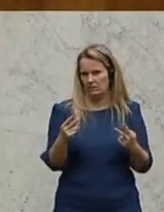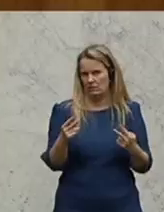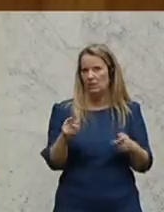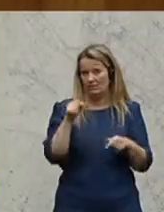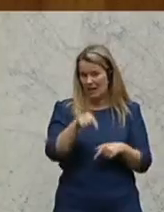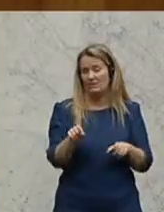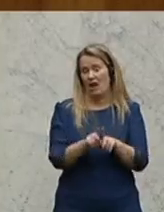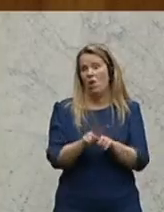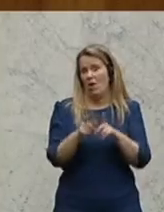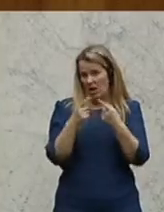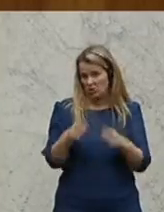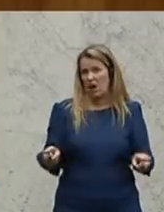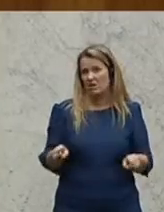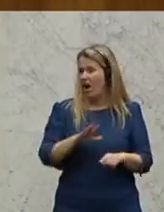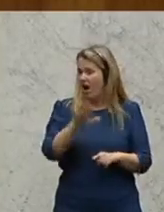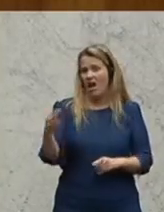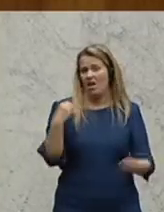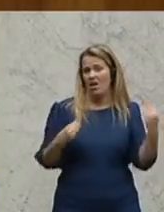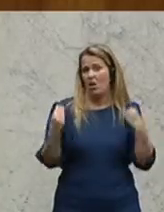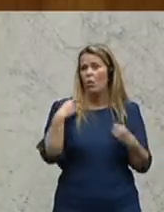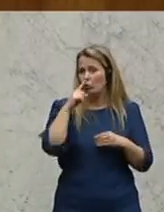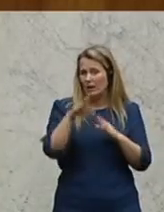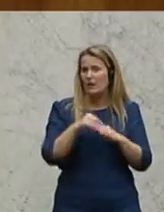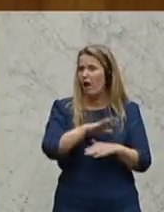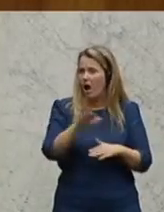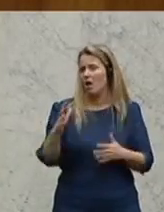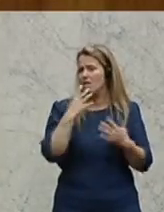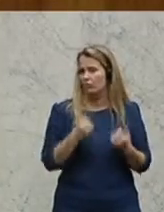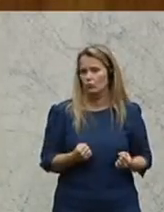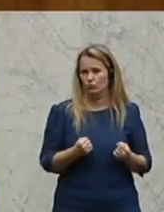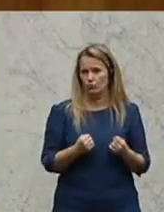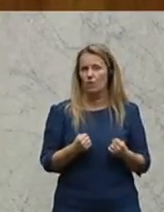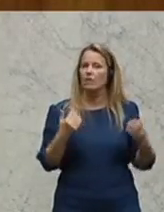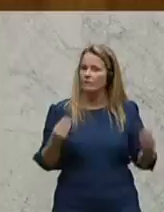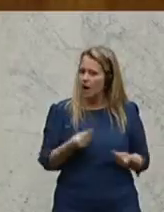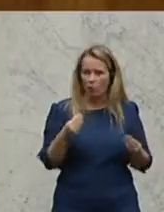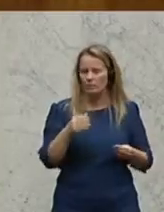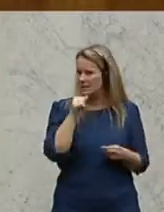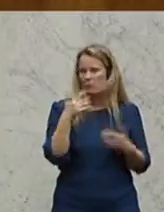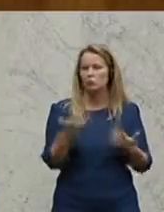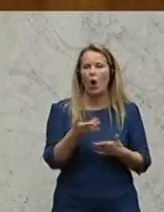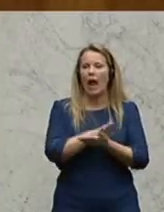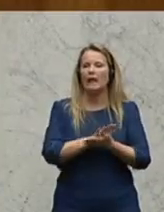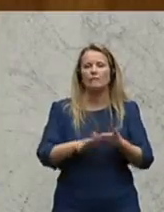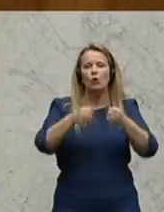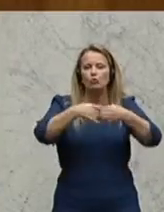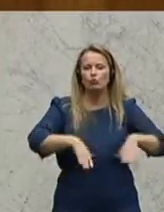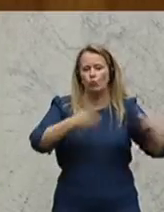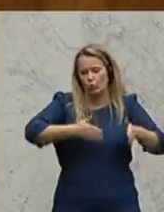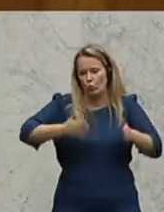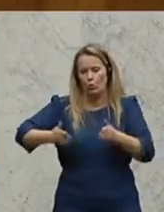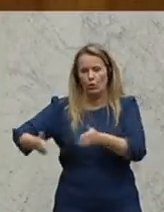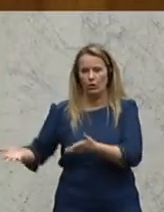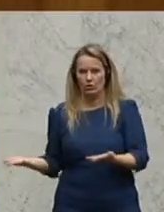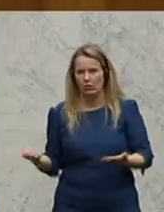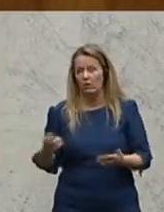ist auch entscheidend. Das sagen uns die Unternehmer, das wollen sie haben, weil es nicht mehr so einfach strukturiert ist. Und hier gibt es auch